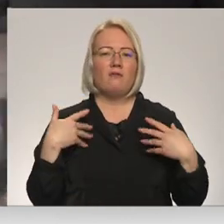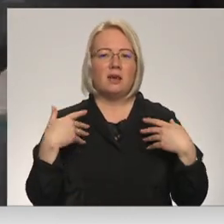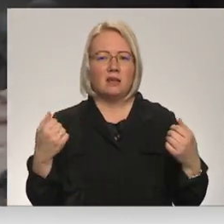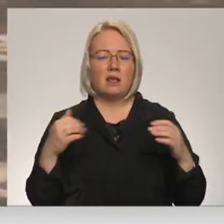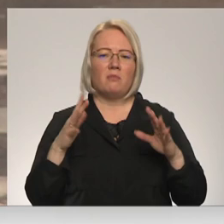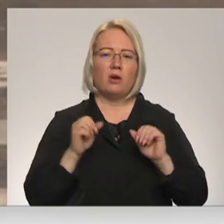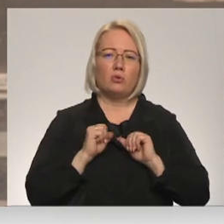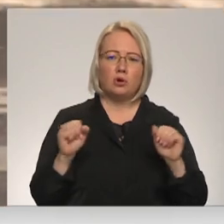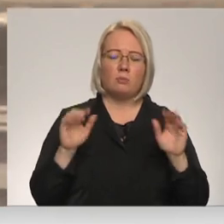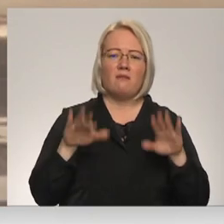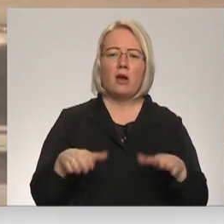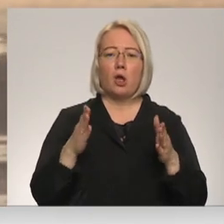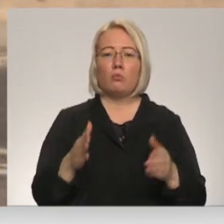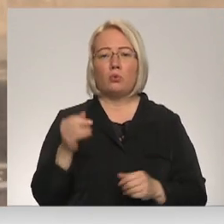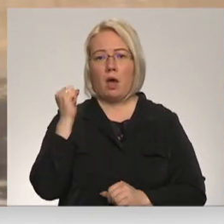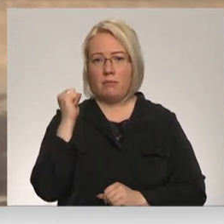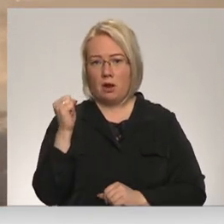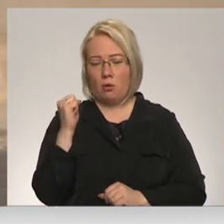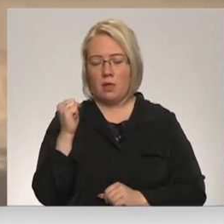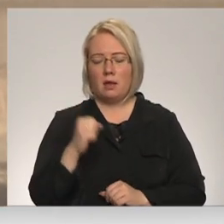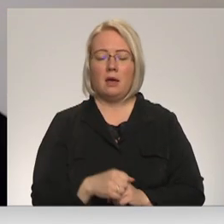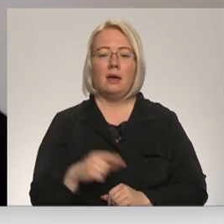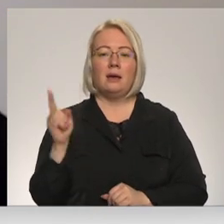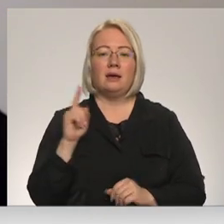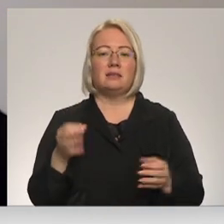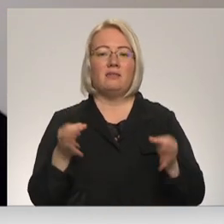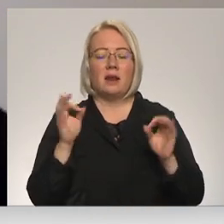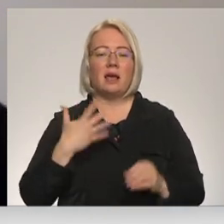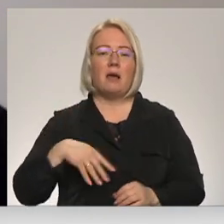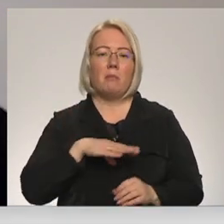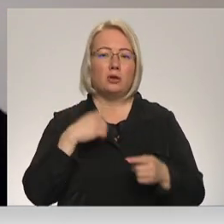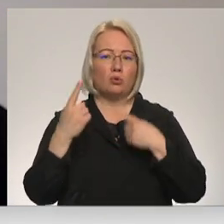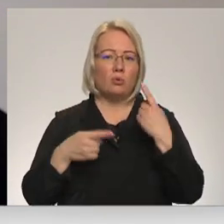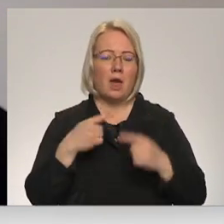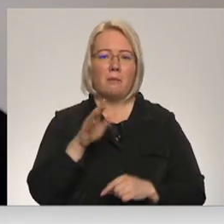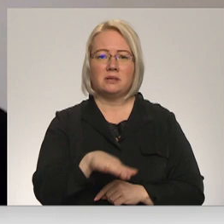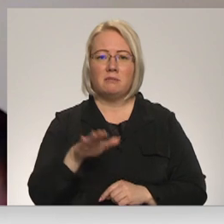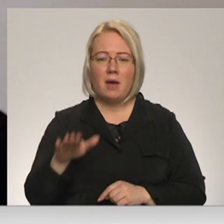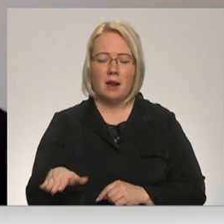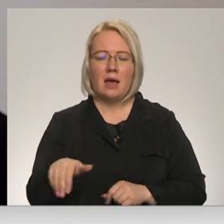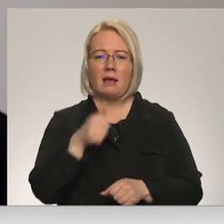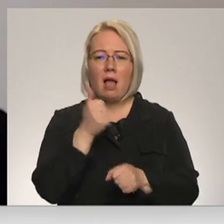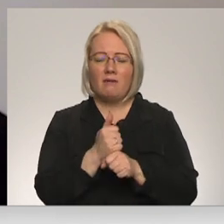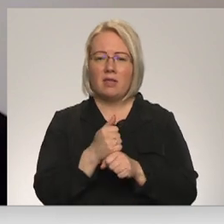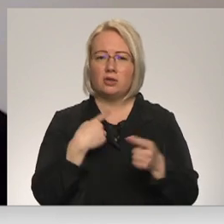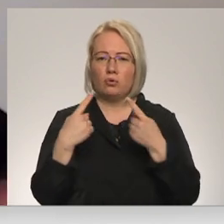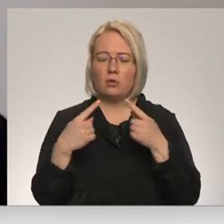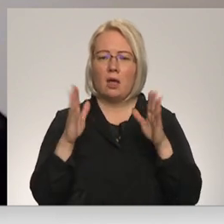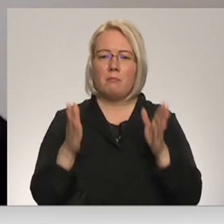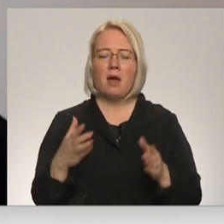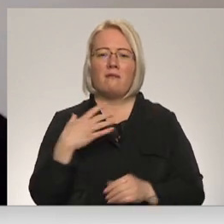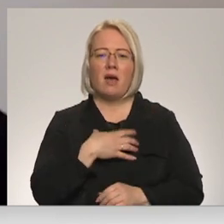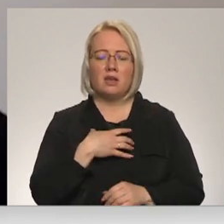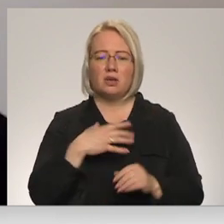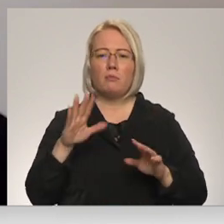drošība varētu būt apdraudēta. Svarīgi, kad mēs runājam ar mazākiem bērniem, ir visu uzsvaru likt uz tieši šo bāzes vajadzību, šo